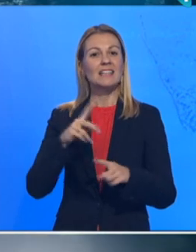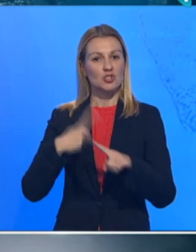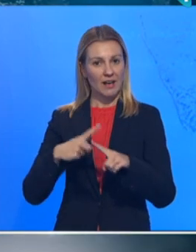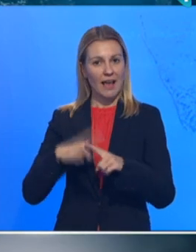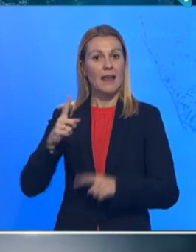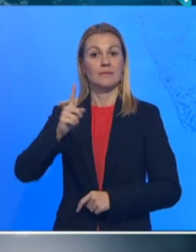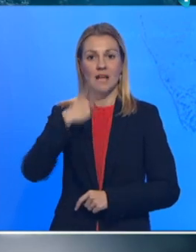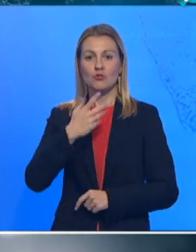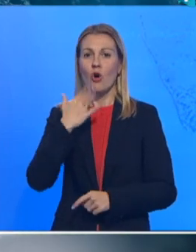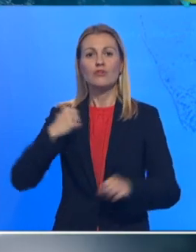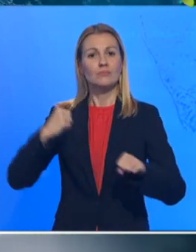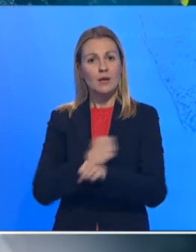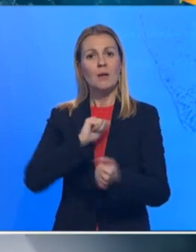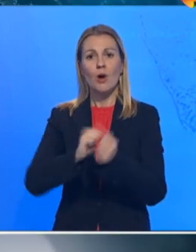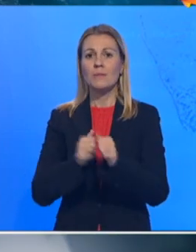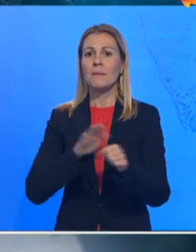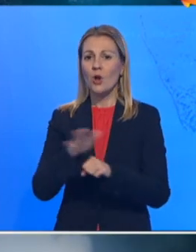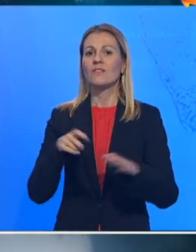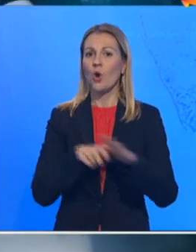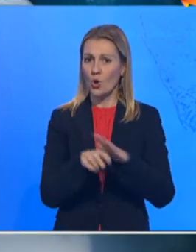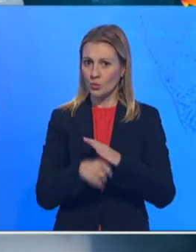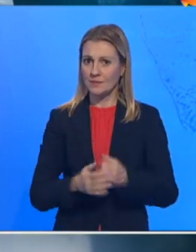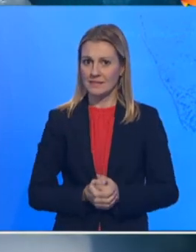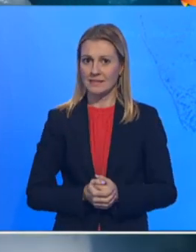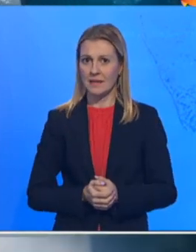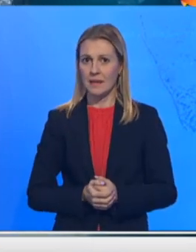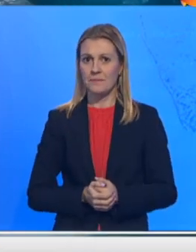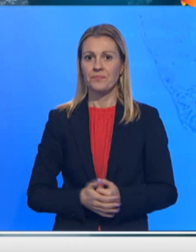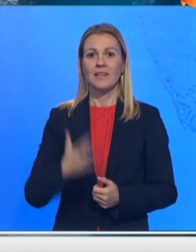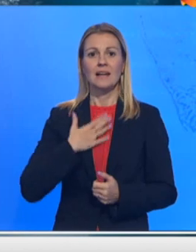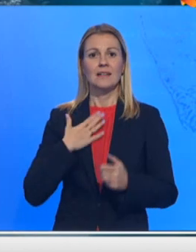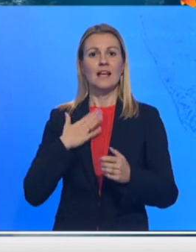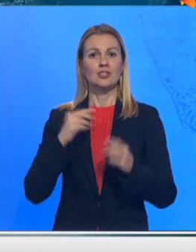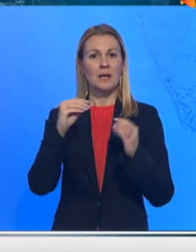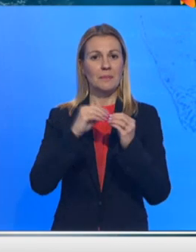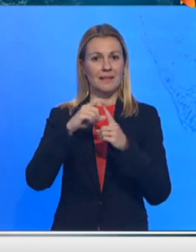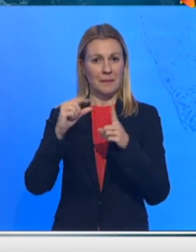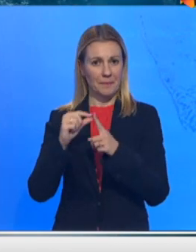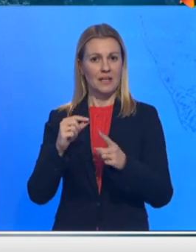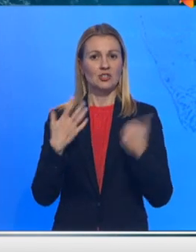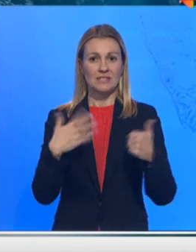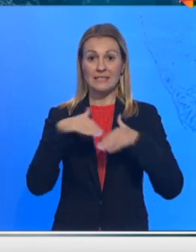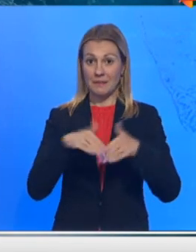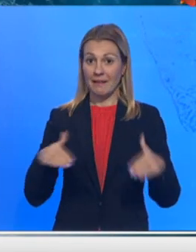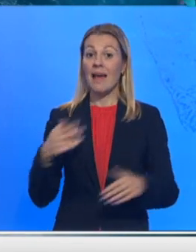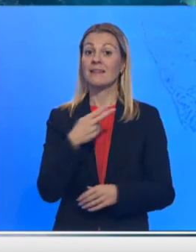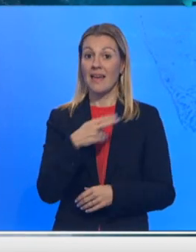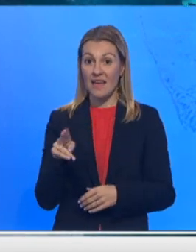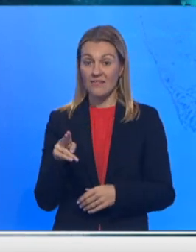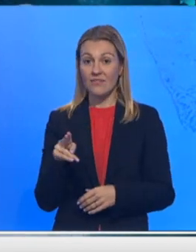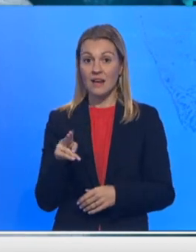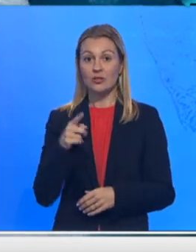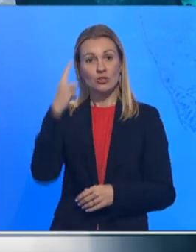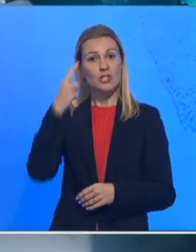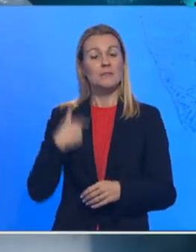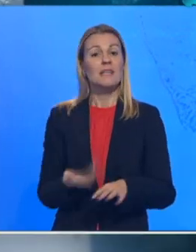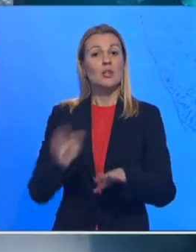da će insistirati na borbi protiv korupcije. Naš bruto domaći proizvod je 60 milijardi evra, znači mi gubimo